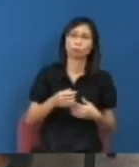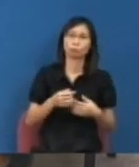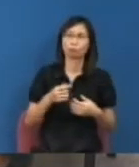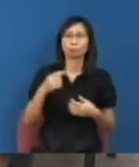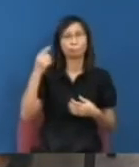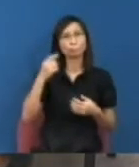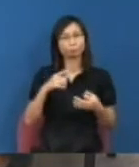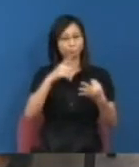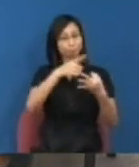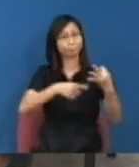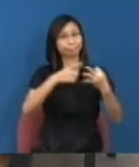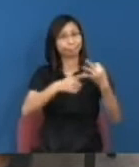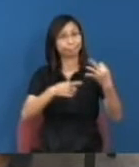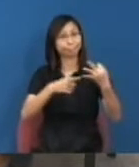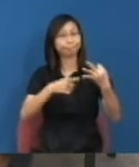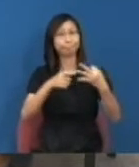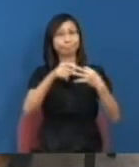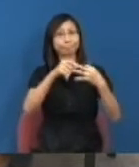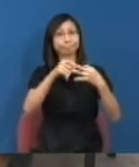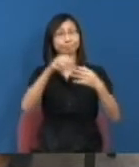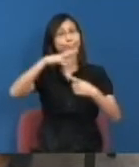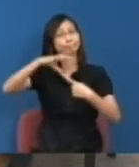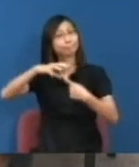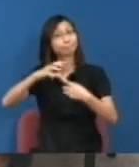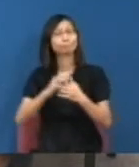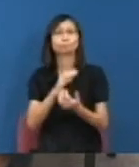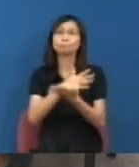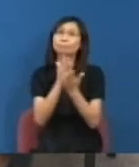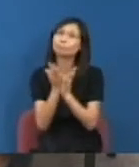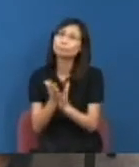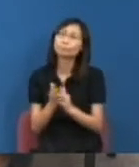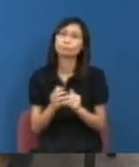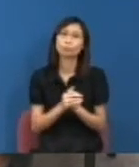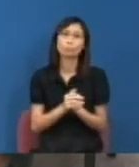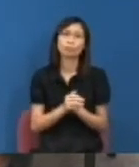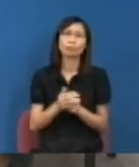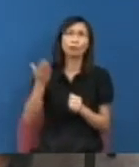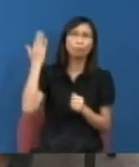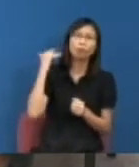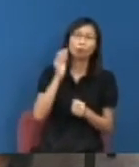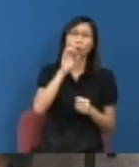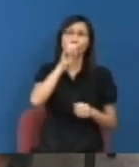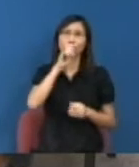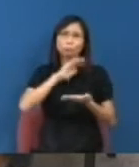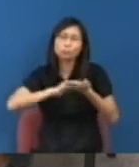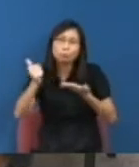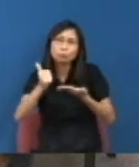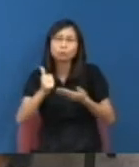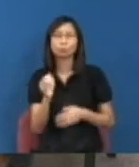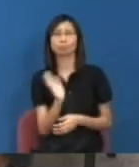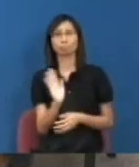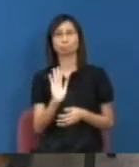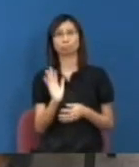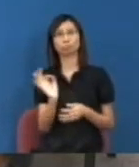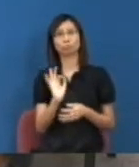鍋不中鍋不中鍋不鍋鍋耀的活生關係其實當時都沒有完全說得即是非常之清楚他的